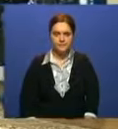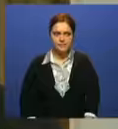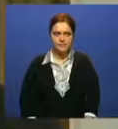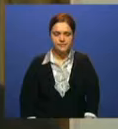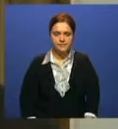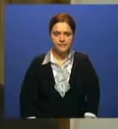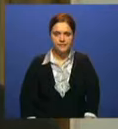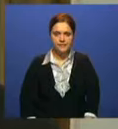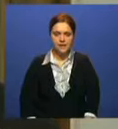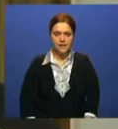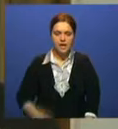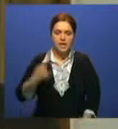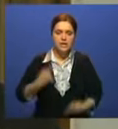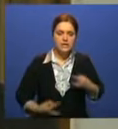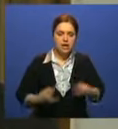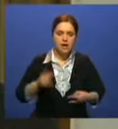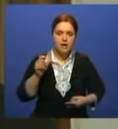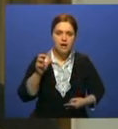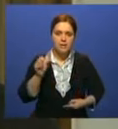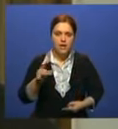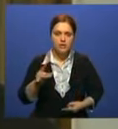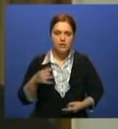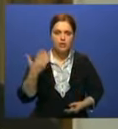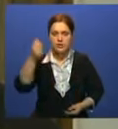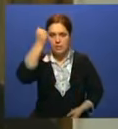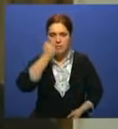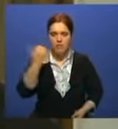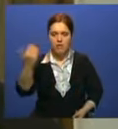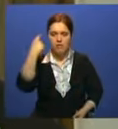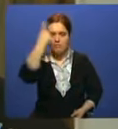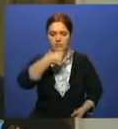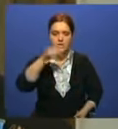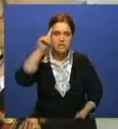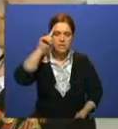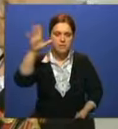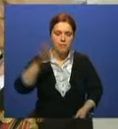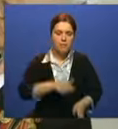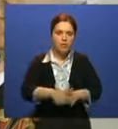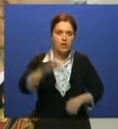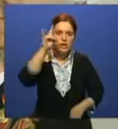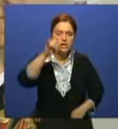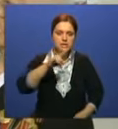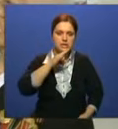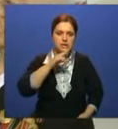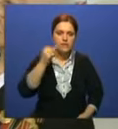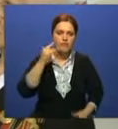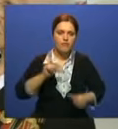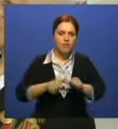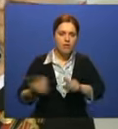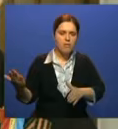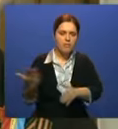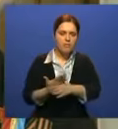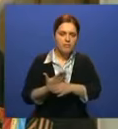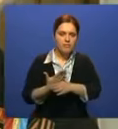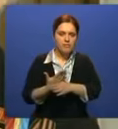Телеканал «Хабар» нас уже сделал знаменитыми на весь Казахстан. И постоянно поддерживает